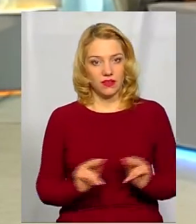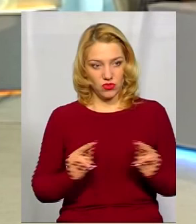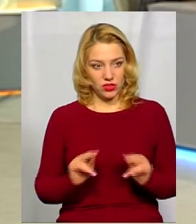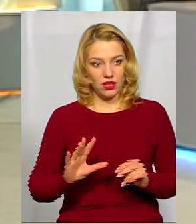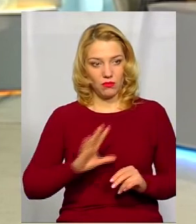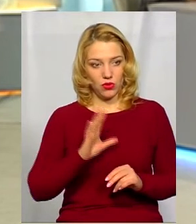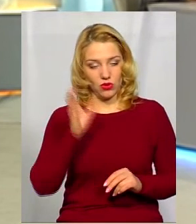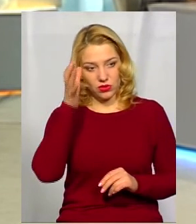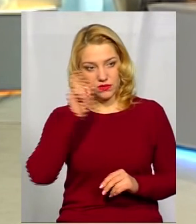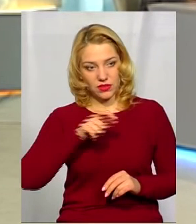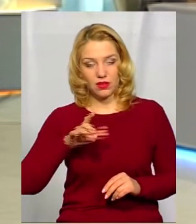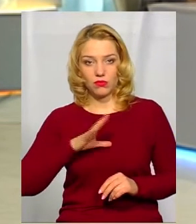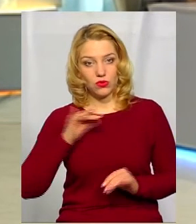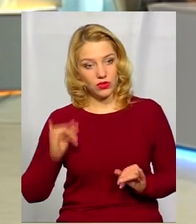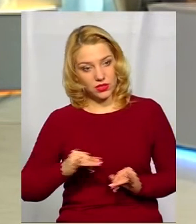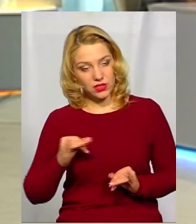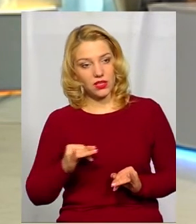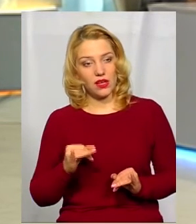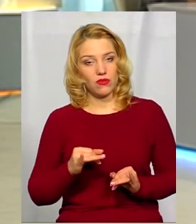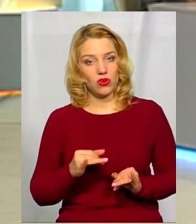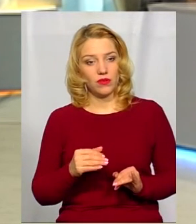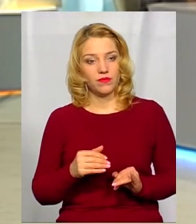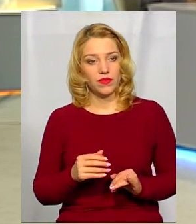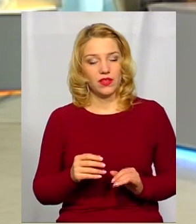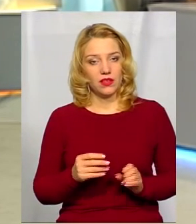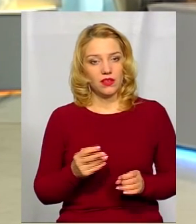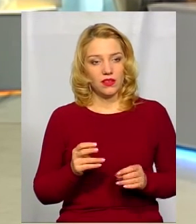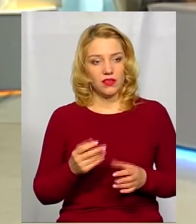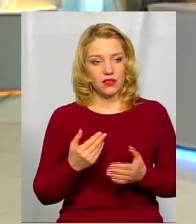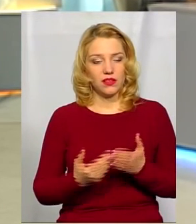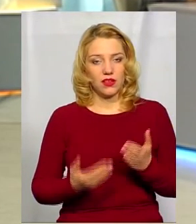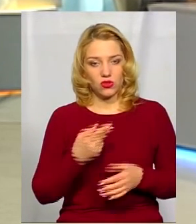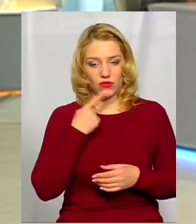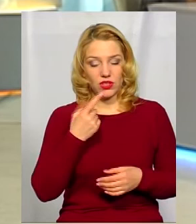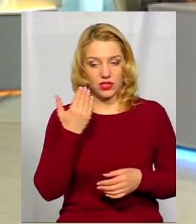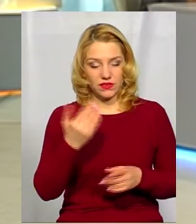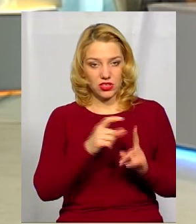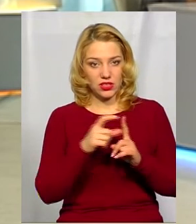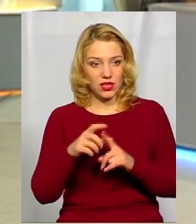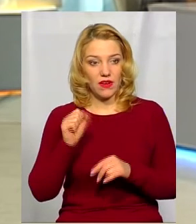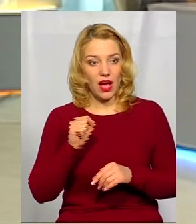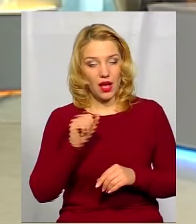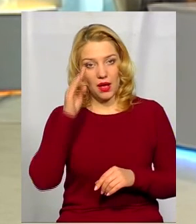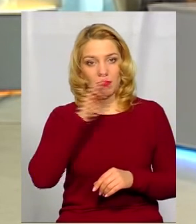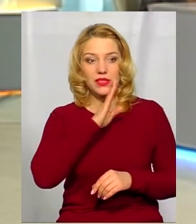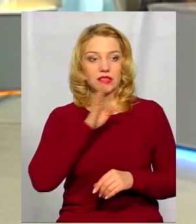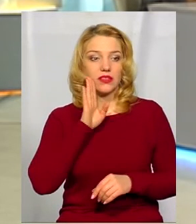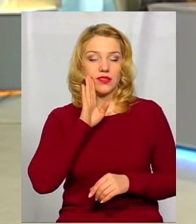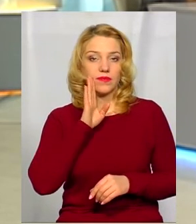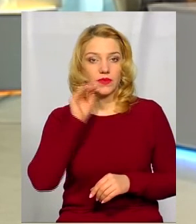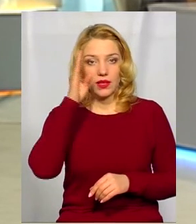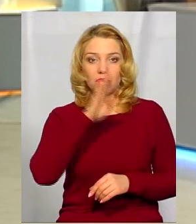Вчителям, освітянам було цікаво, якщо так судити з ваших. Слів. А батьки,